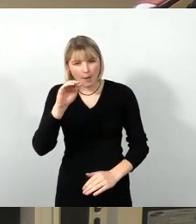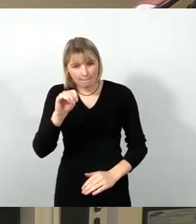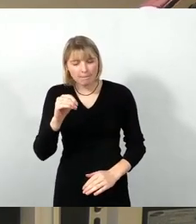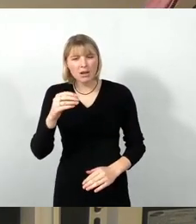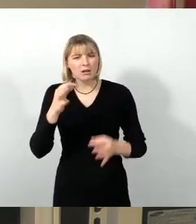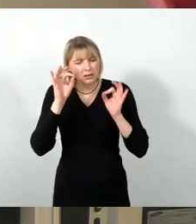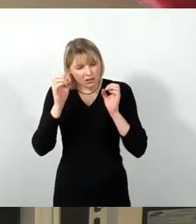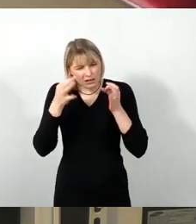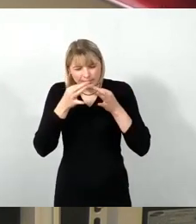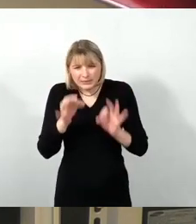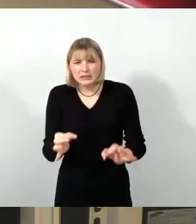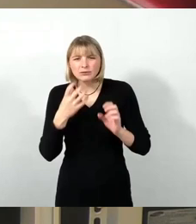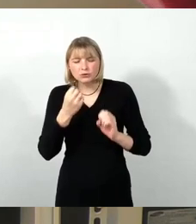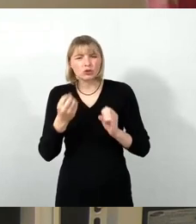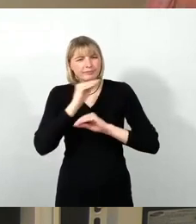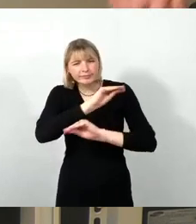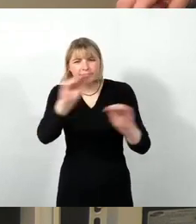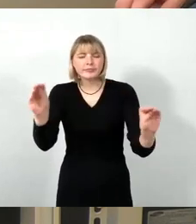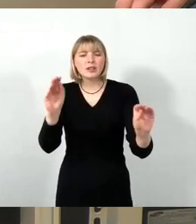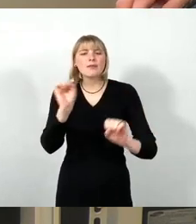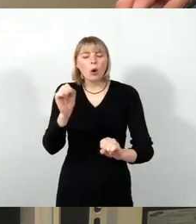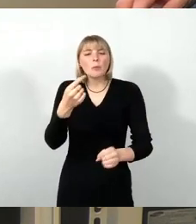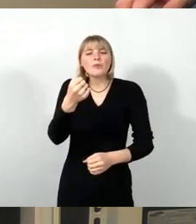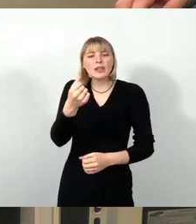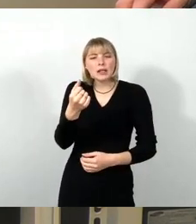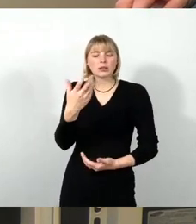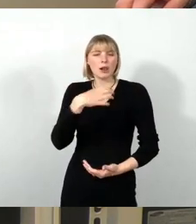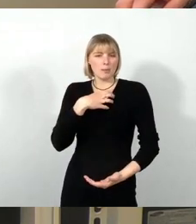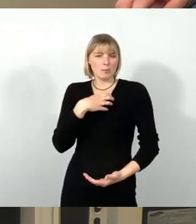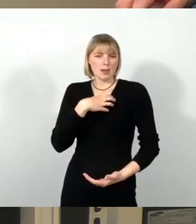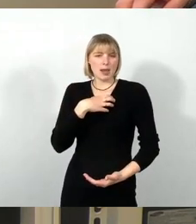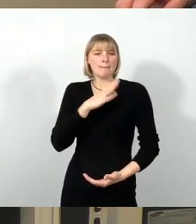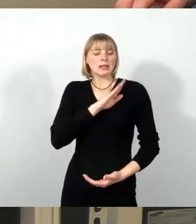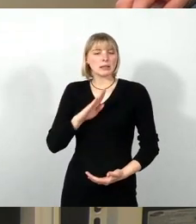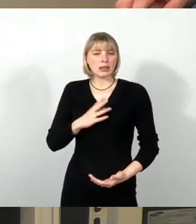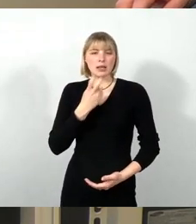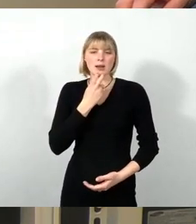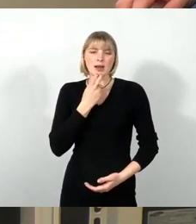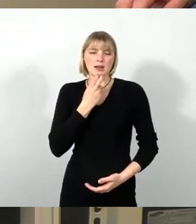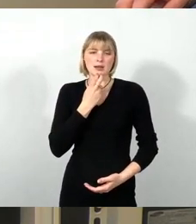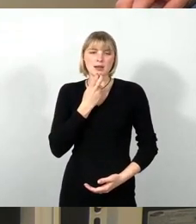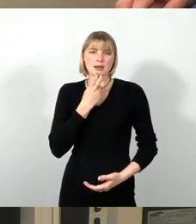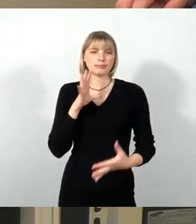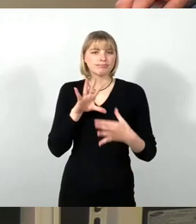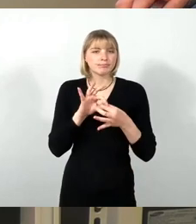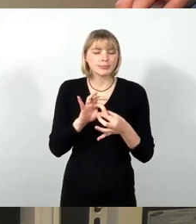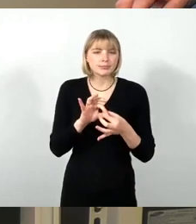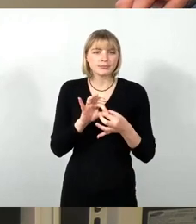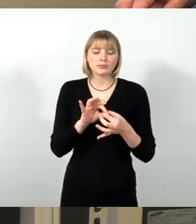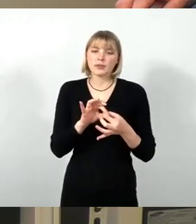warum diese finanziellen Annahmen der Sachsen-Energie auf mehr als tönernen Füßen beruhen.